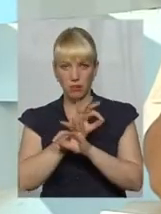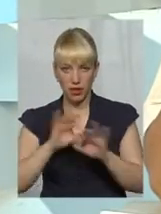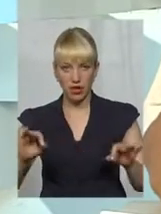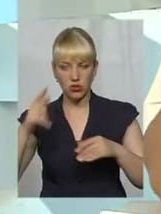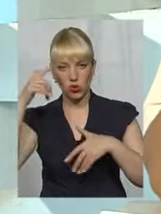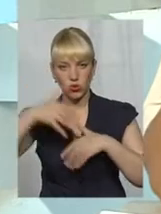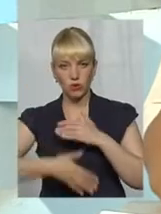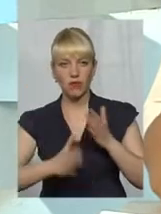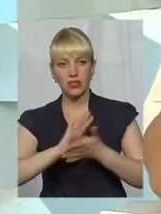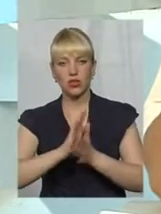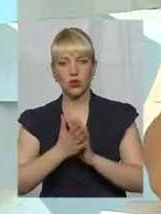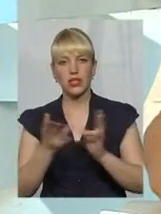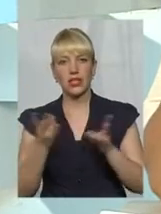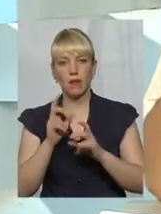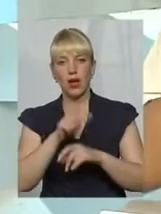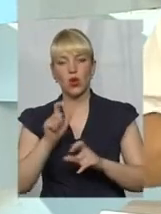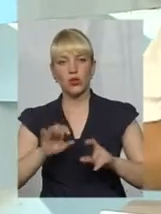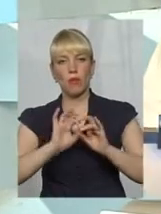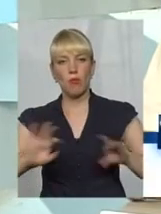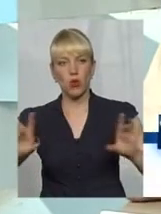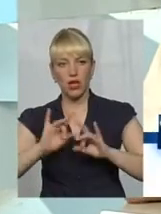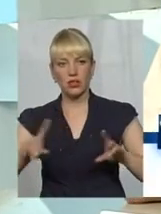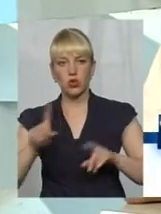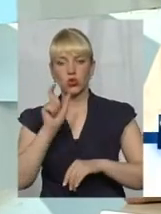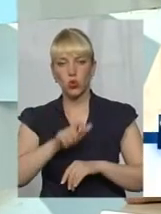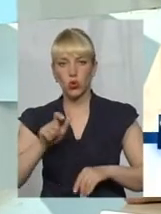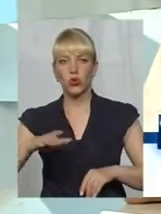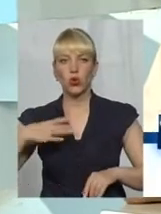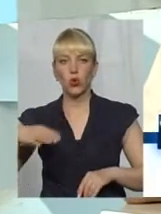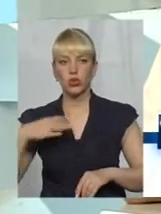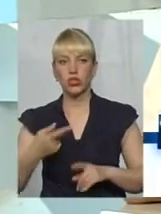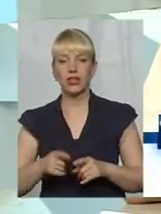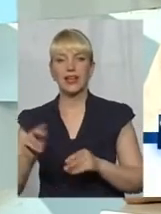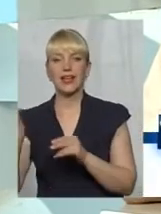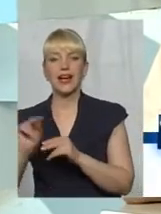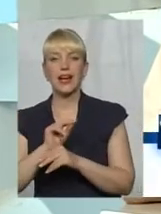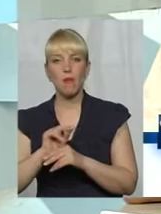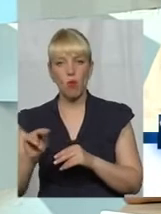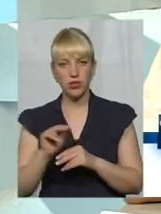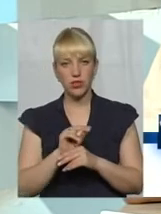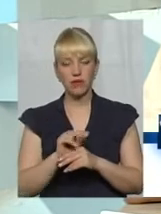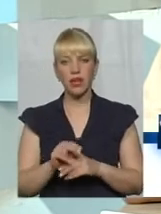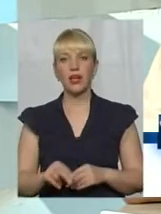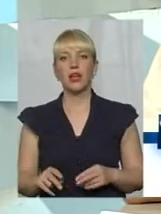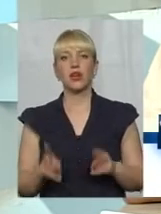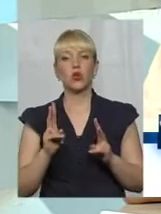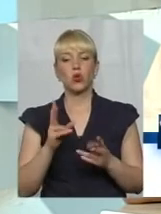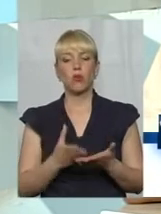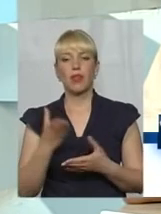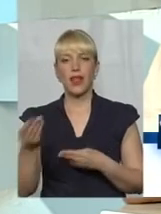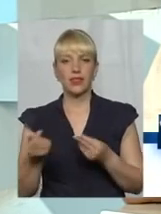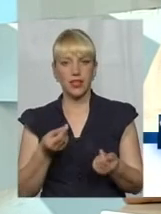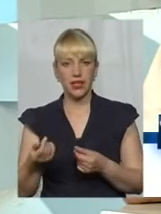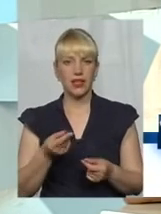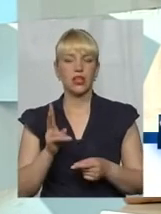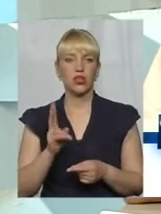ситуацію, але потрібно, мабуть, людям пояснювати, що люди очікують, знаєш таки, тих ремонтів, які платили, які мають